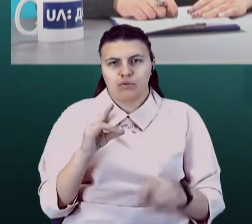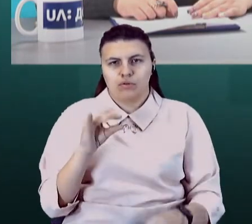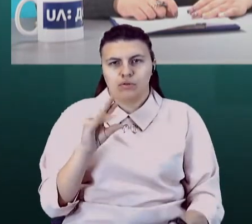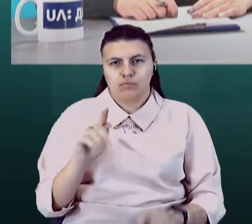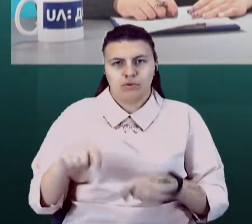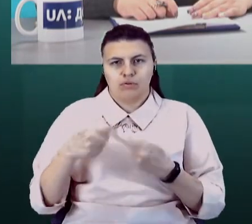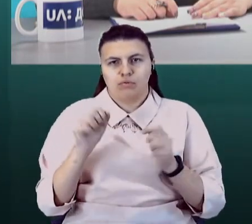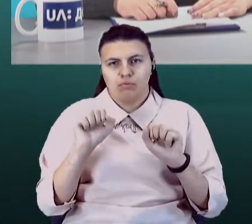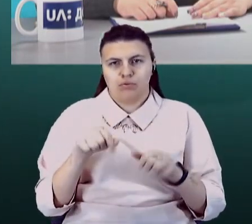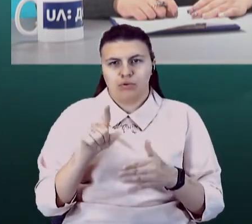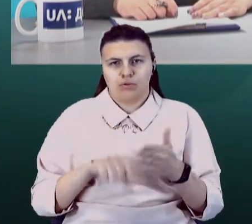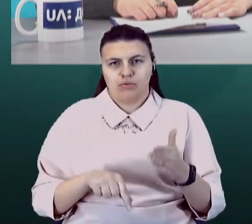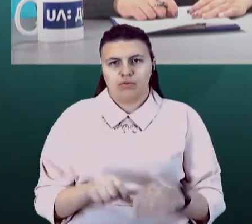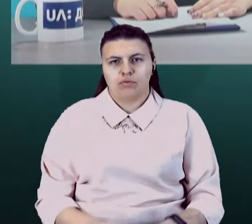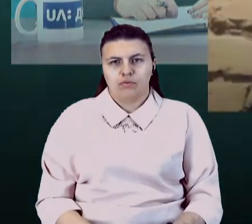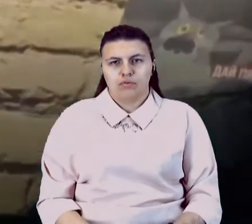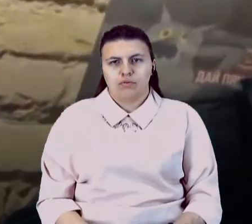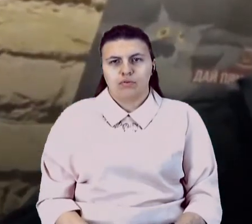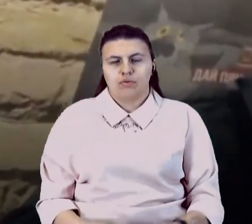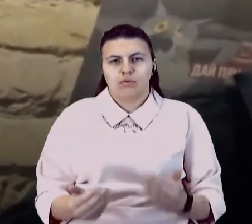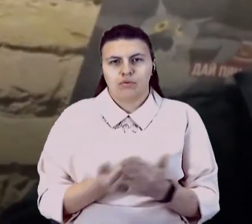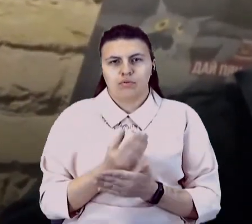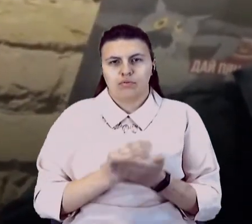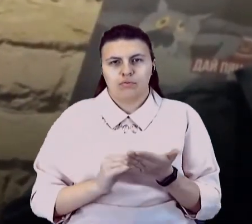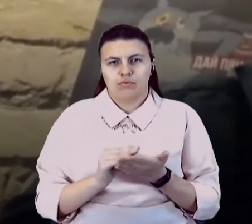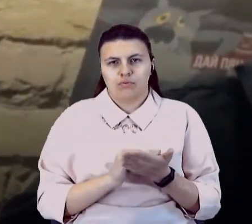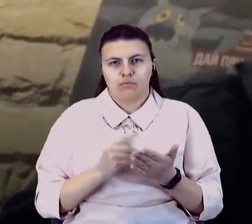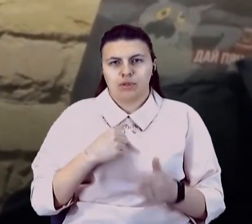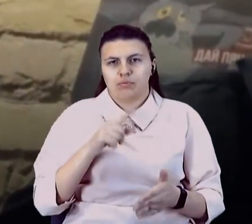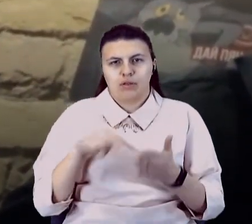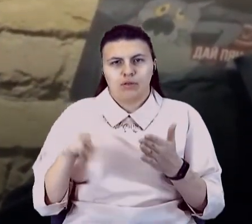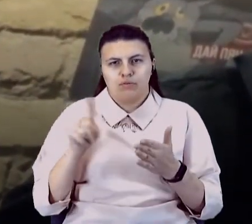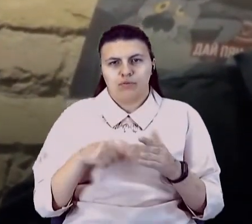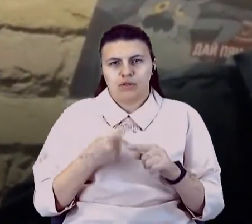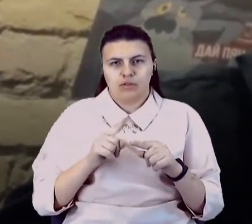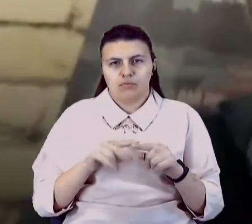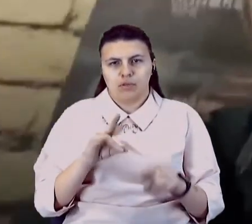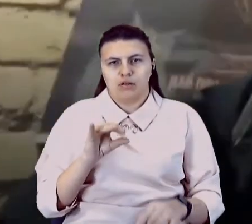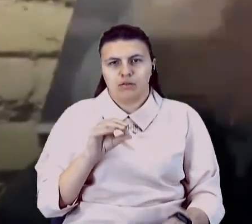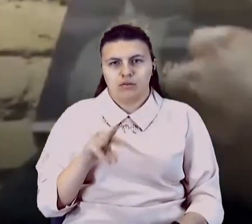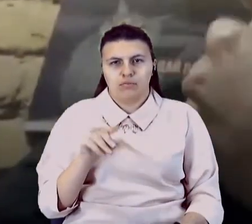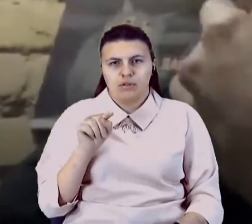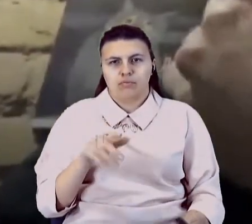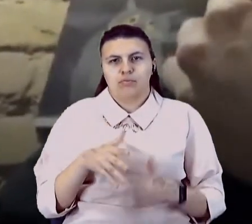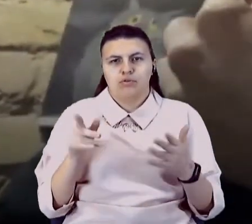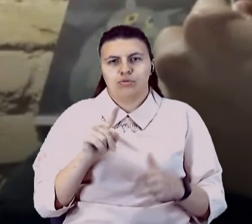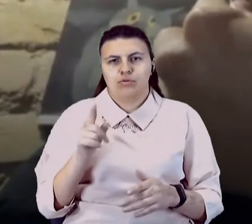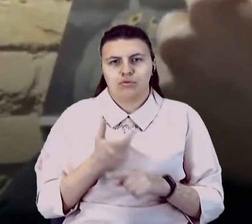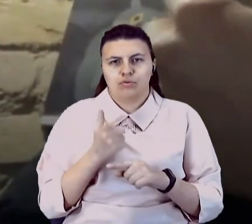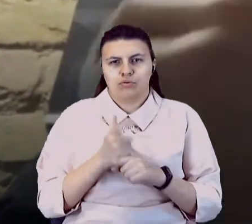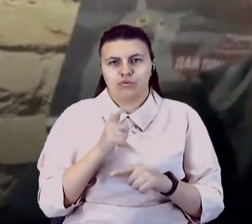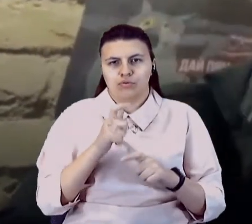Ну, знову повторююся, що я б не довіряв цим даним. Тим більше, що дуже часто люди, які